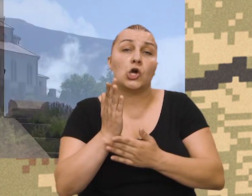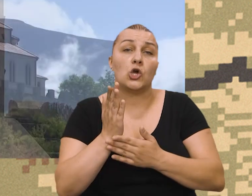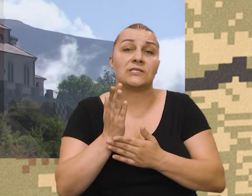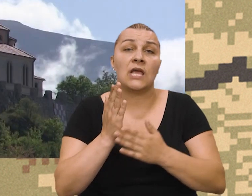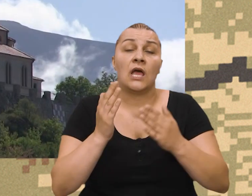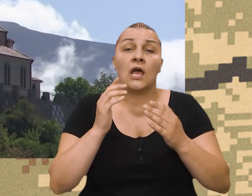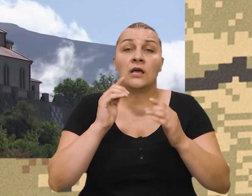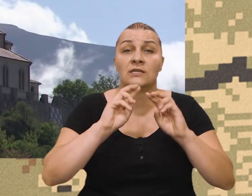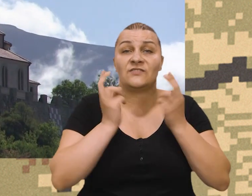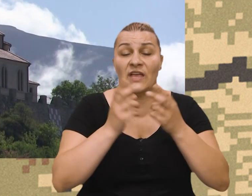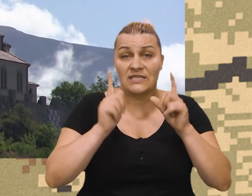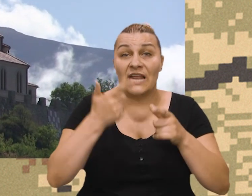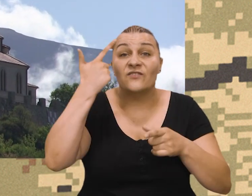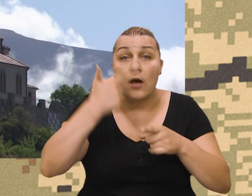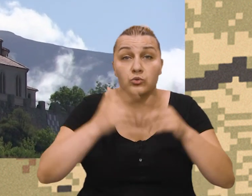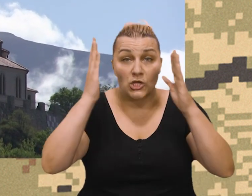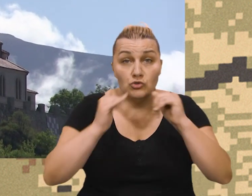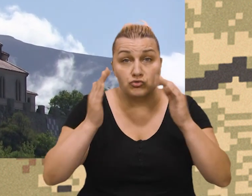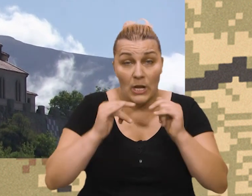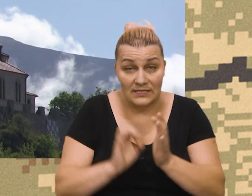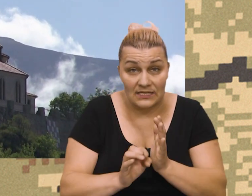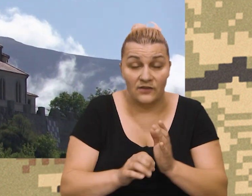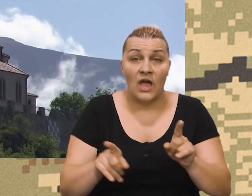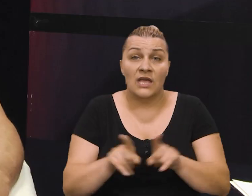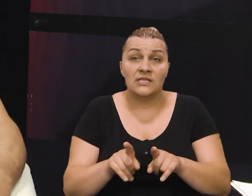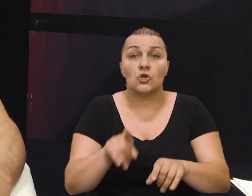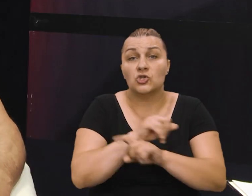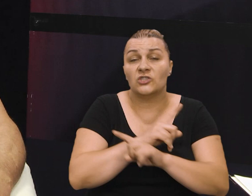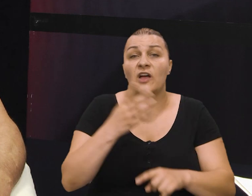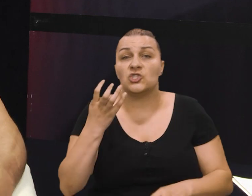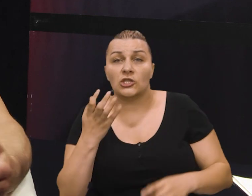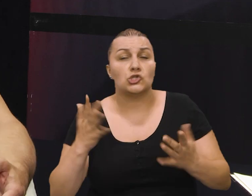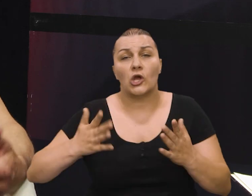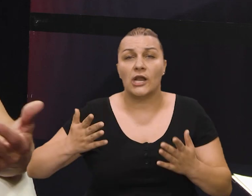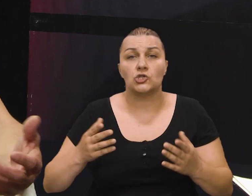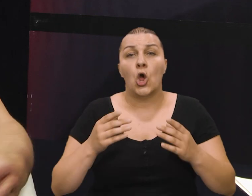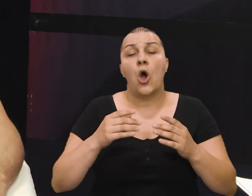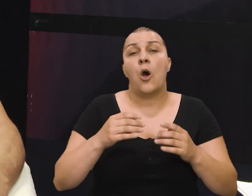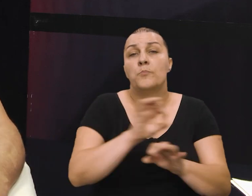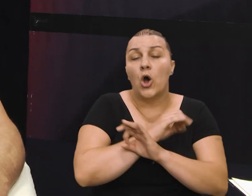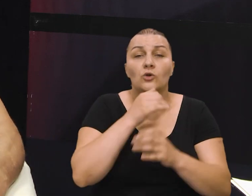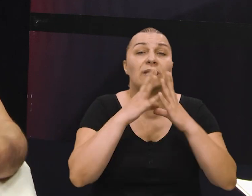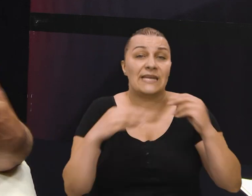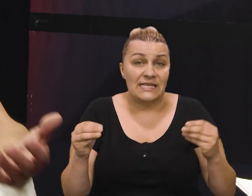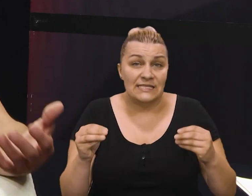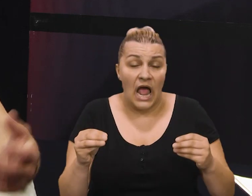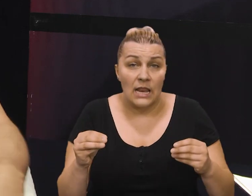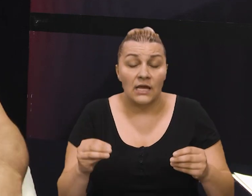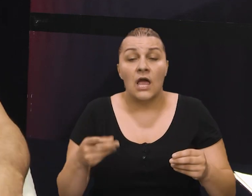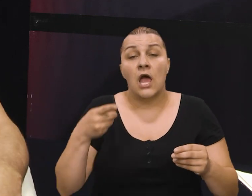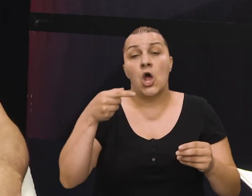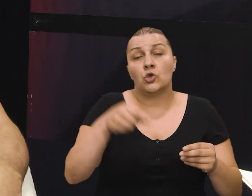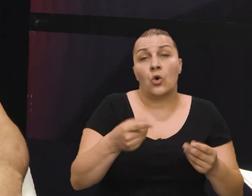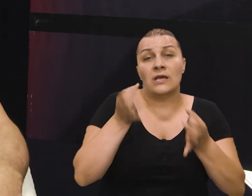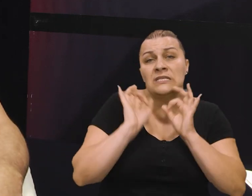drugi svjetski rat rušena i ogromne žrtve, znači, četistovi nešto što je pognilo, što nestane. Kijevo je specifično po